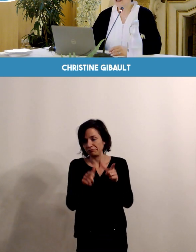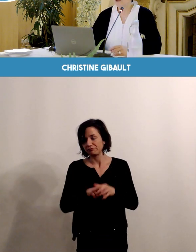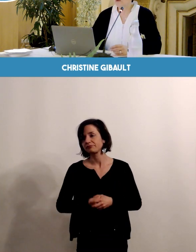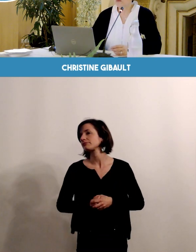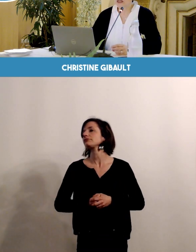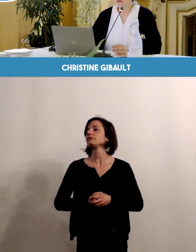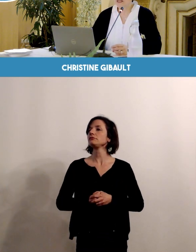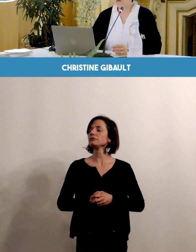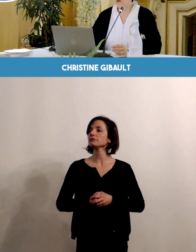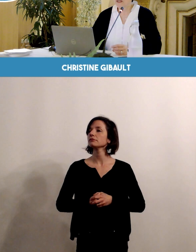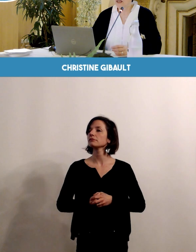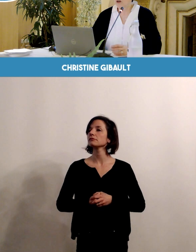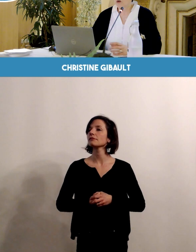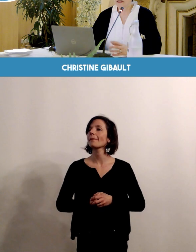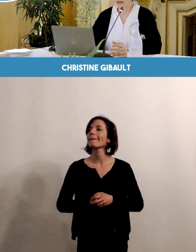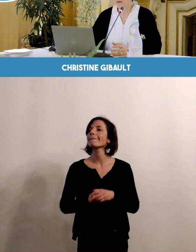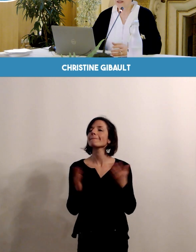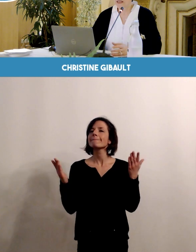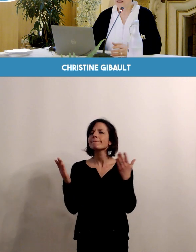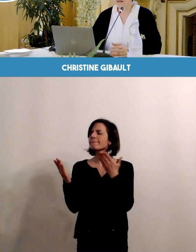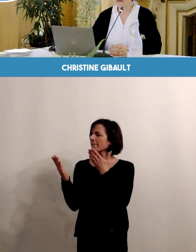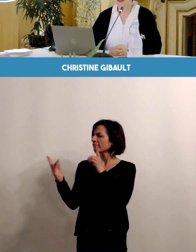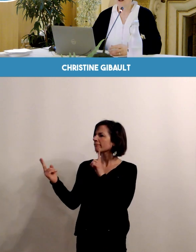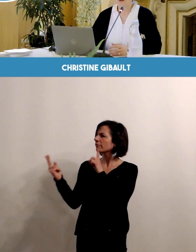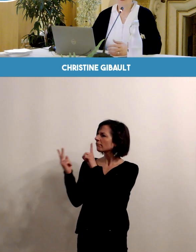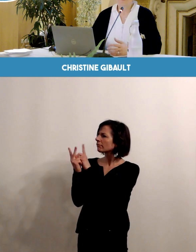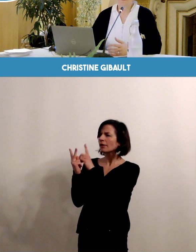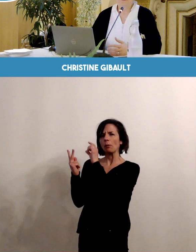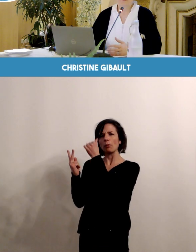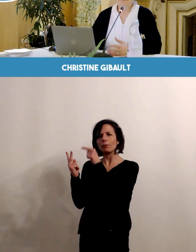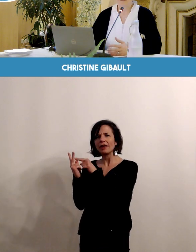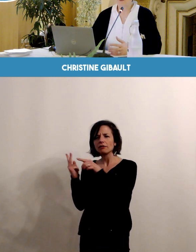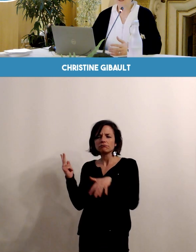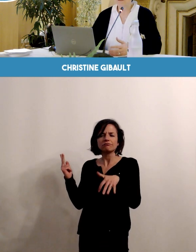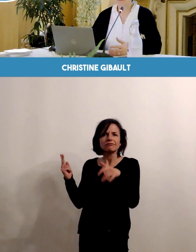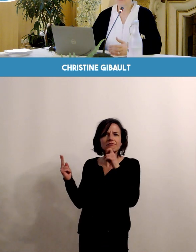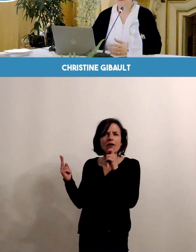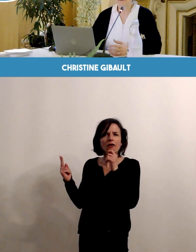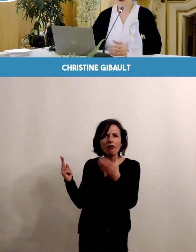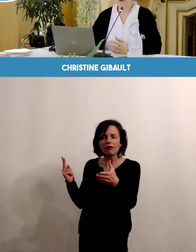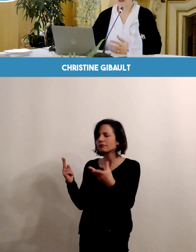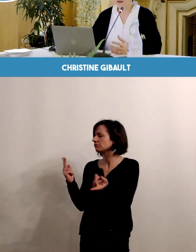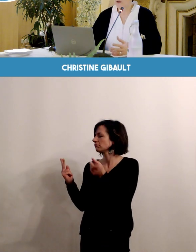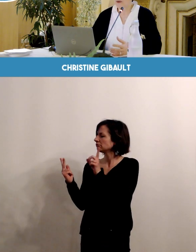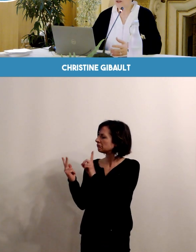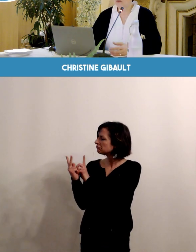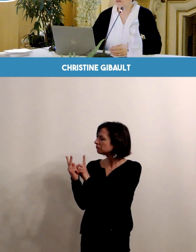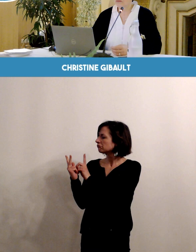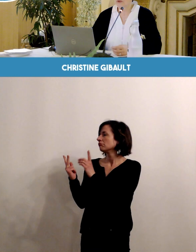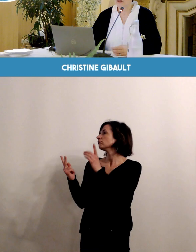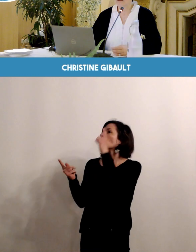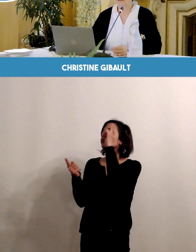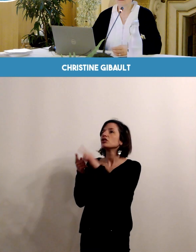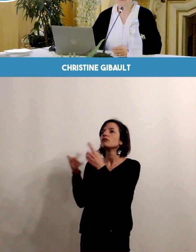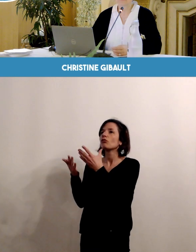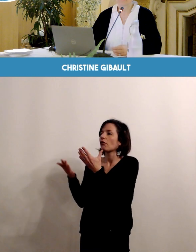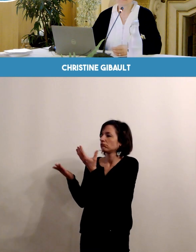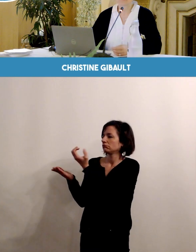La consultation préconceptionnelle, en quoi ça consiste ? Il s'agit d'un recueil d'informations,